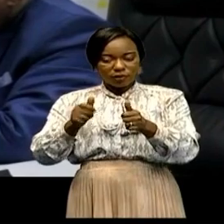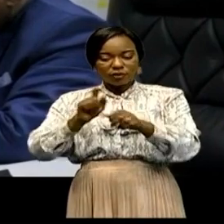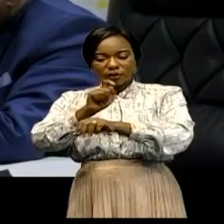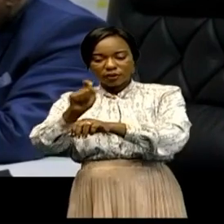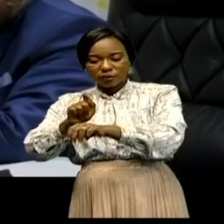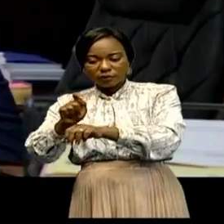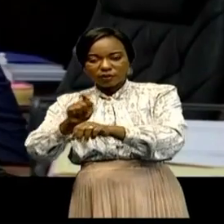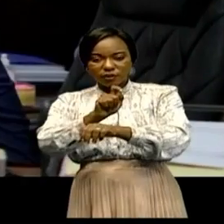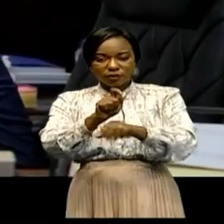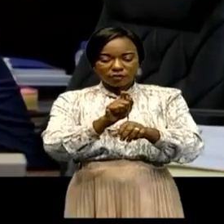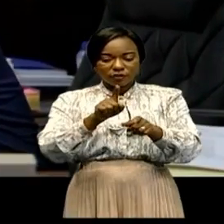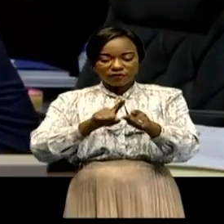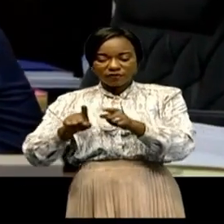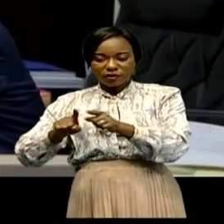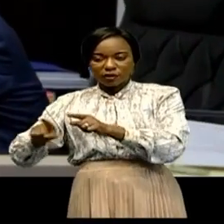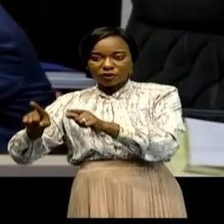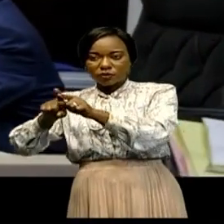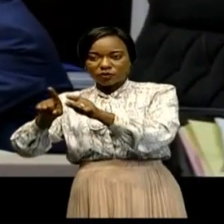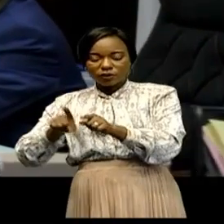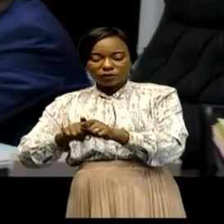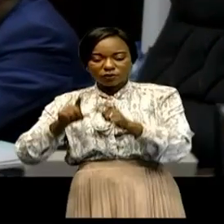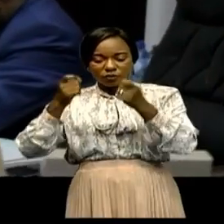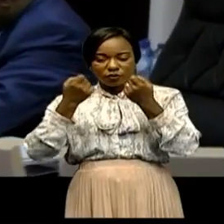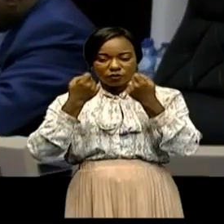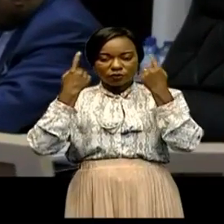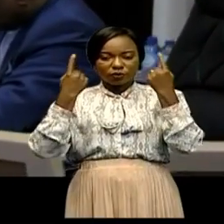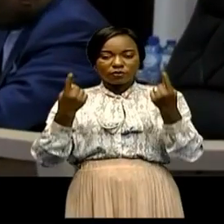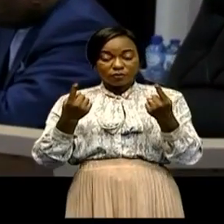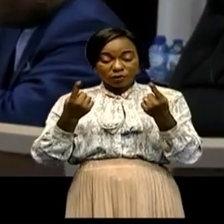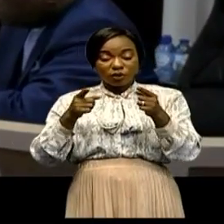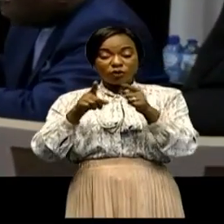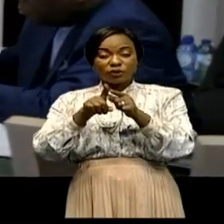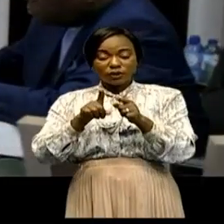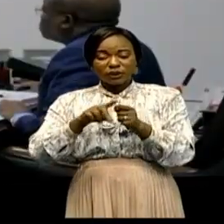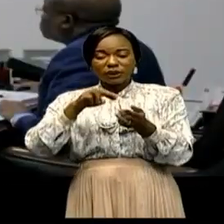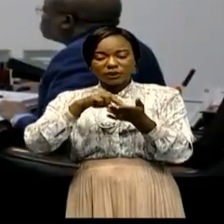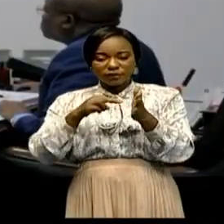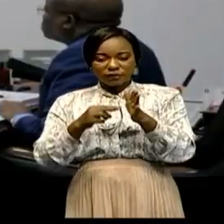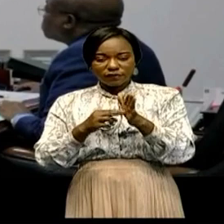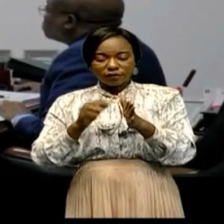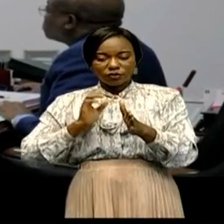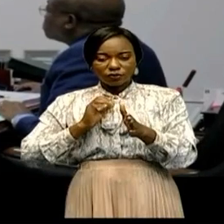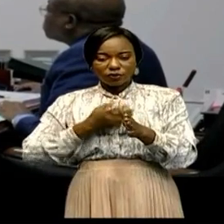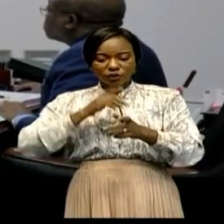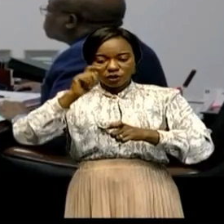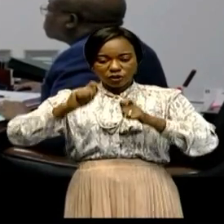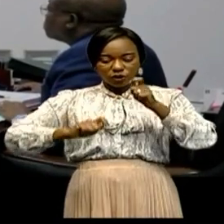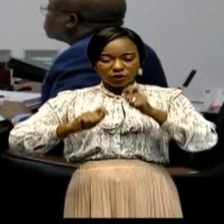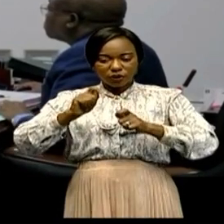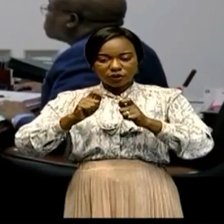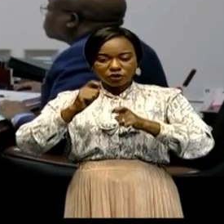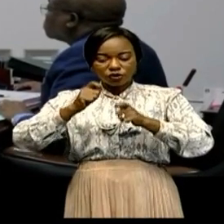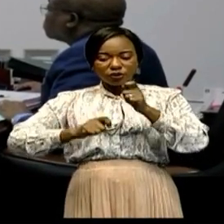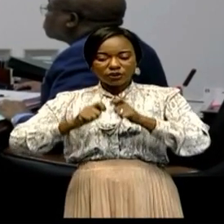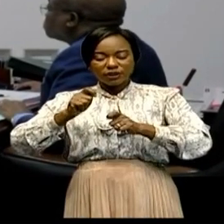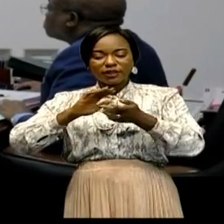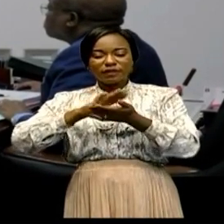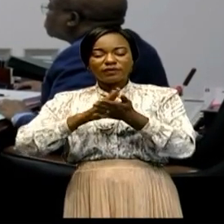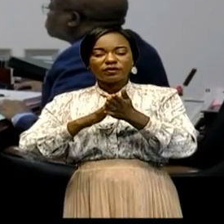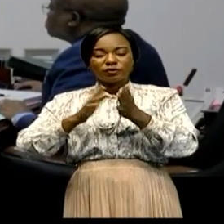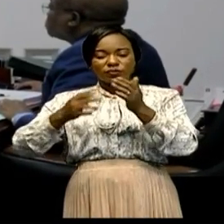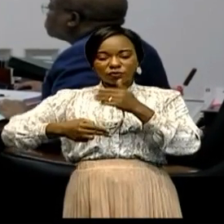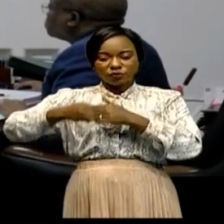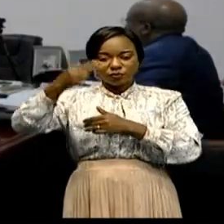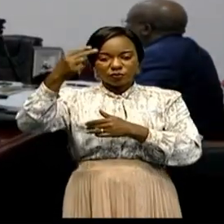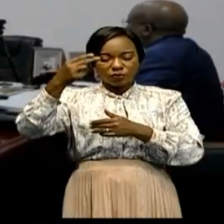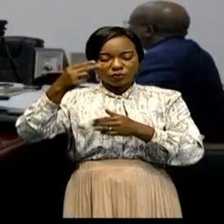capitale, en ces comprises les hautes juridictions. Évoquant les principales causes de multiples condamnations